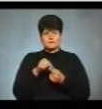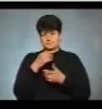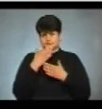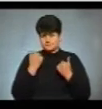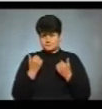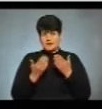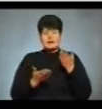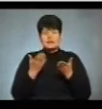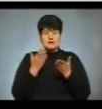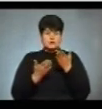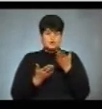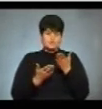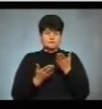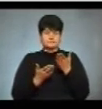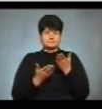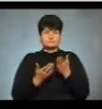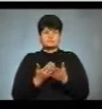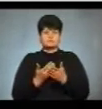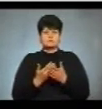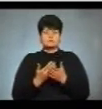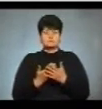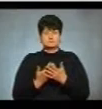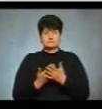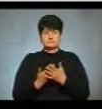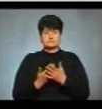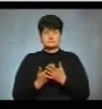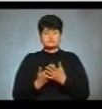Якщо ж, скажімо так,